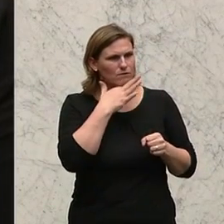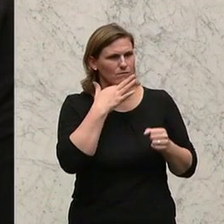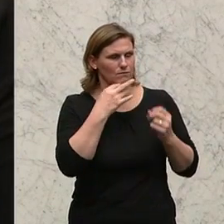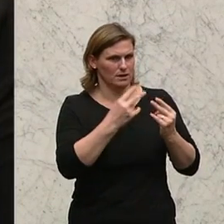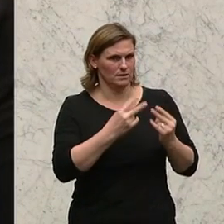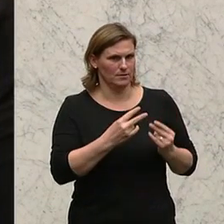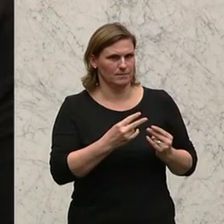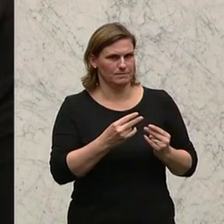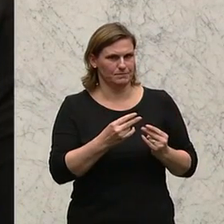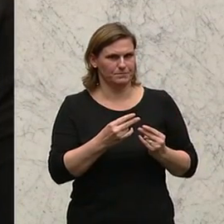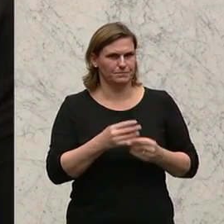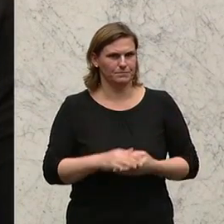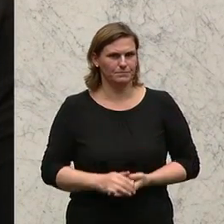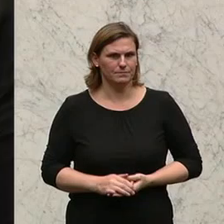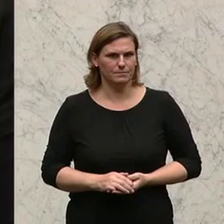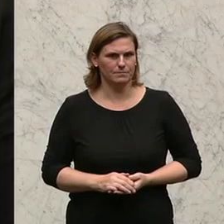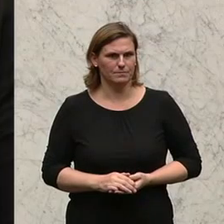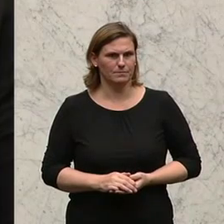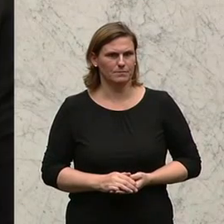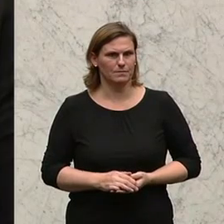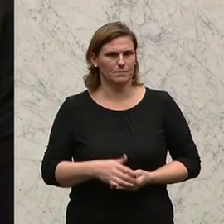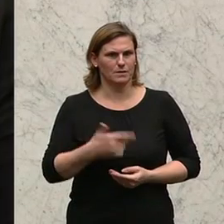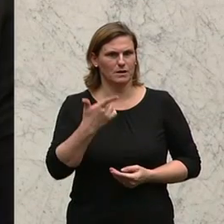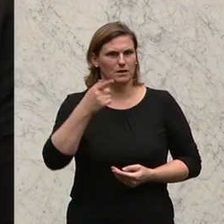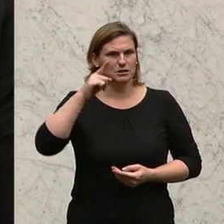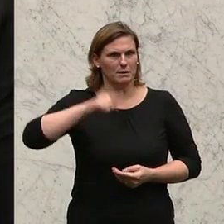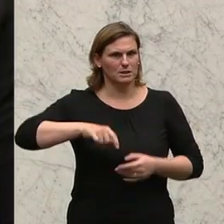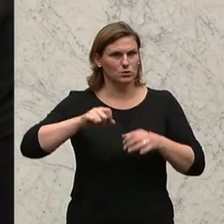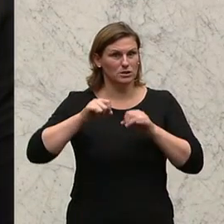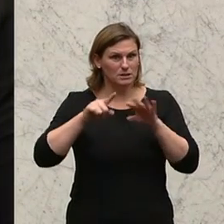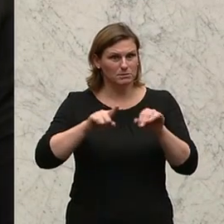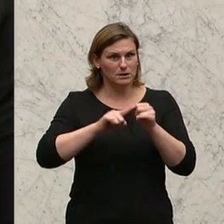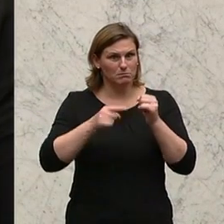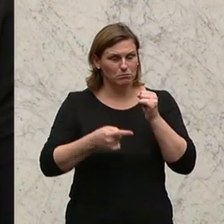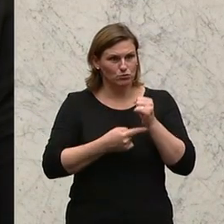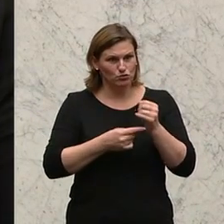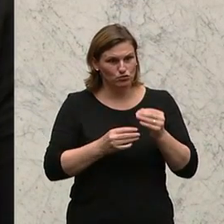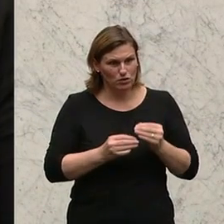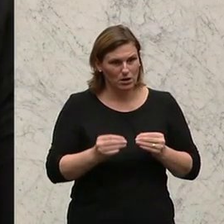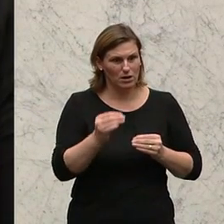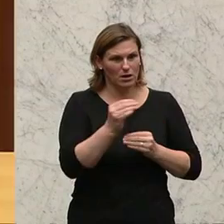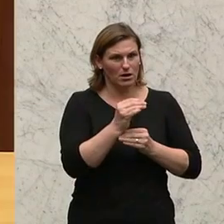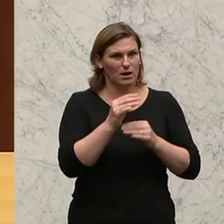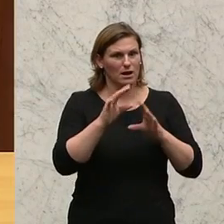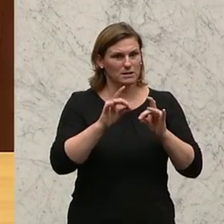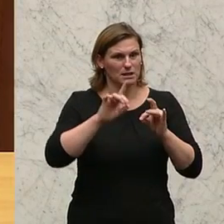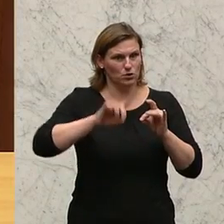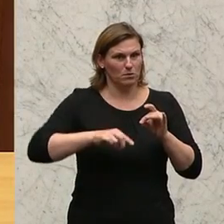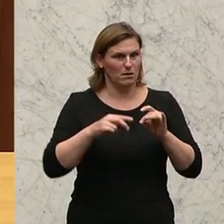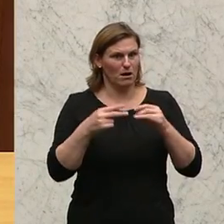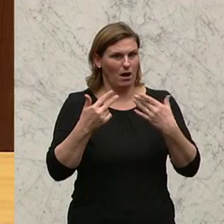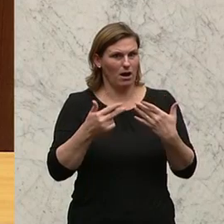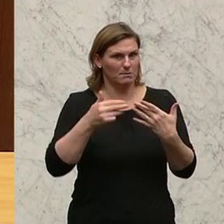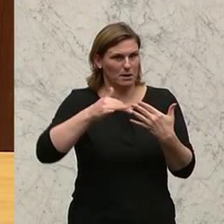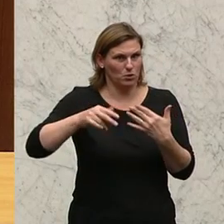steigt der budgetäre Rahmen auf 10,8 Millionen Euro. Das wurde heute schon angesprochen.